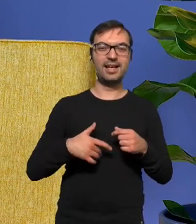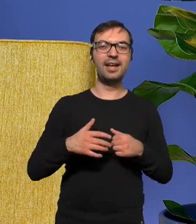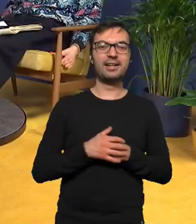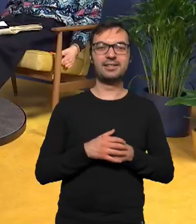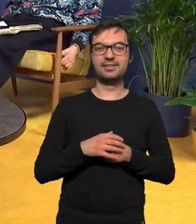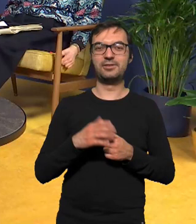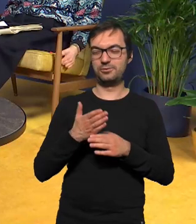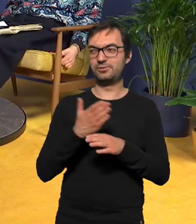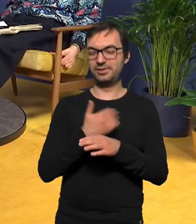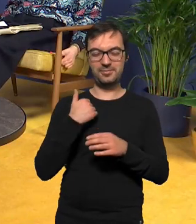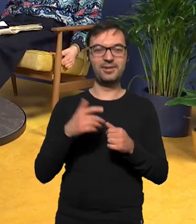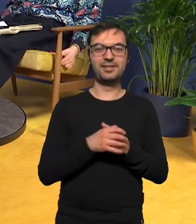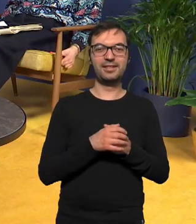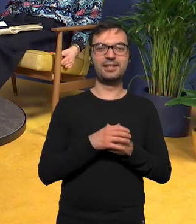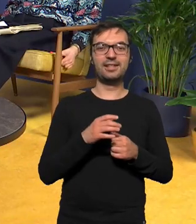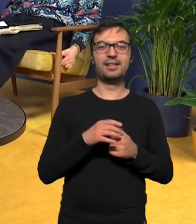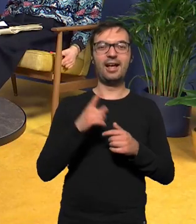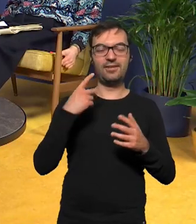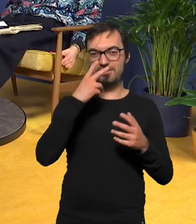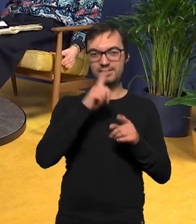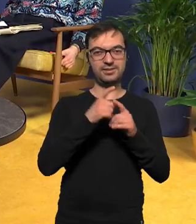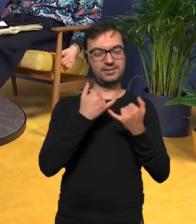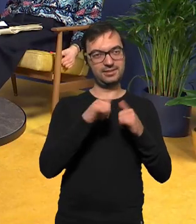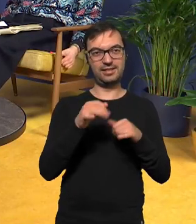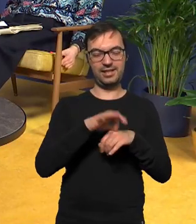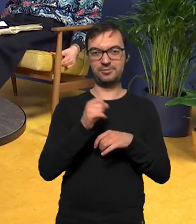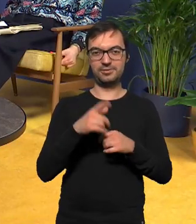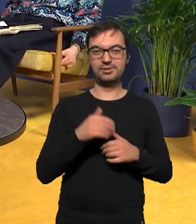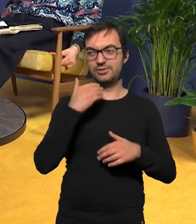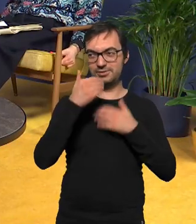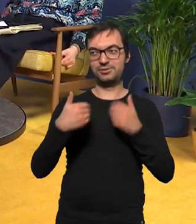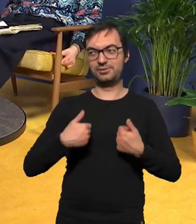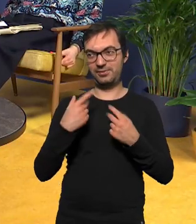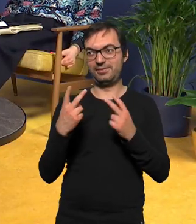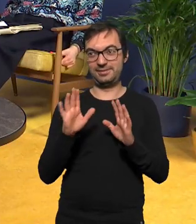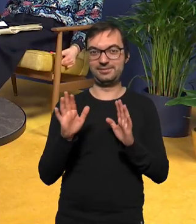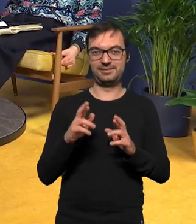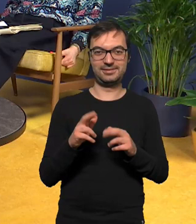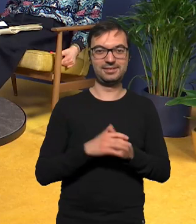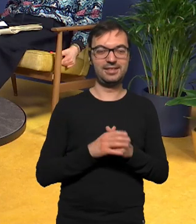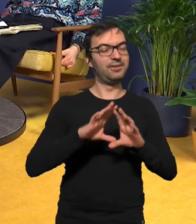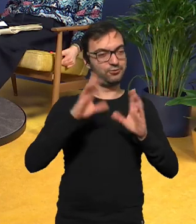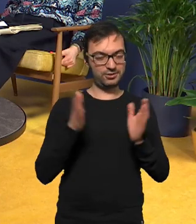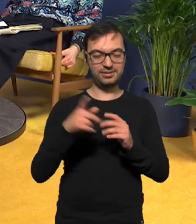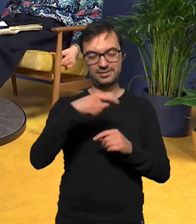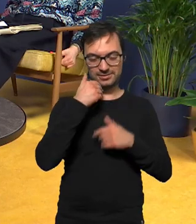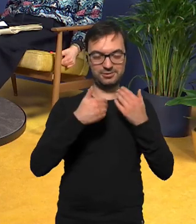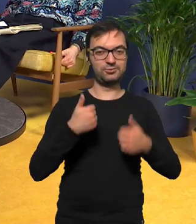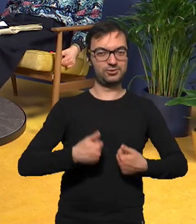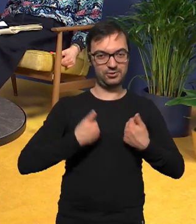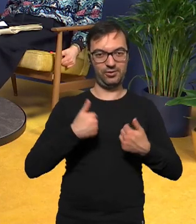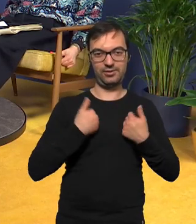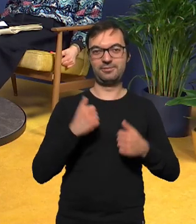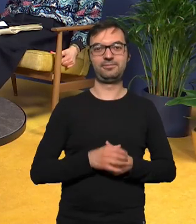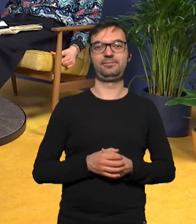to już byłem wcześniej ale odkryłem że są inne wymiary no to życzę ci zdrowia przede wszystkim jak to się mówi tak życzmy sobie wszyscy zdrowia życzmy zdrowia